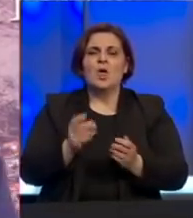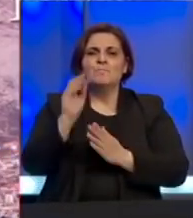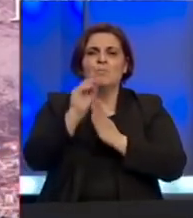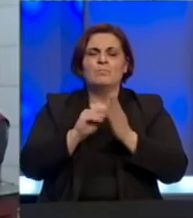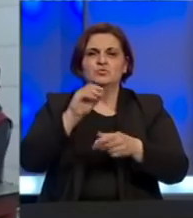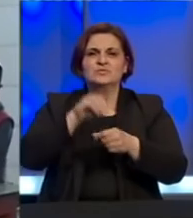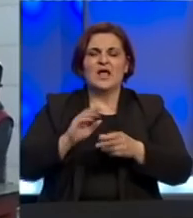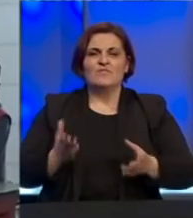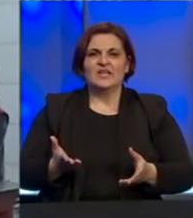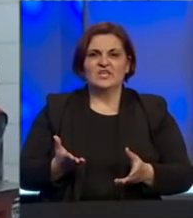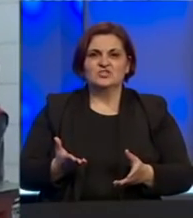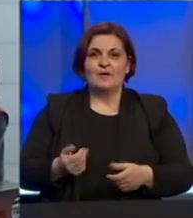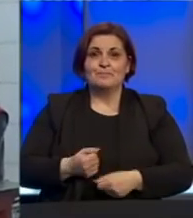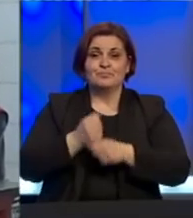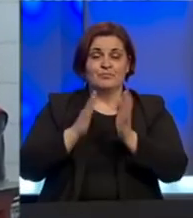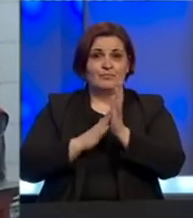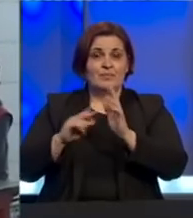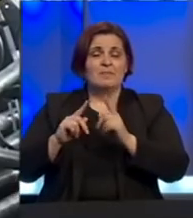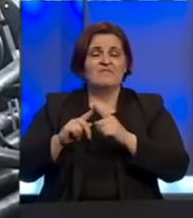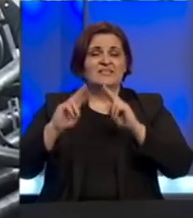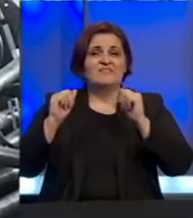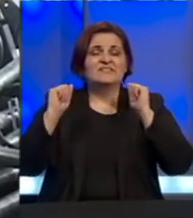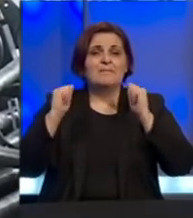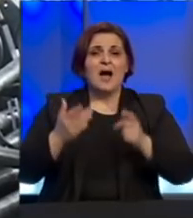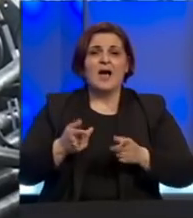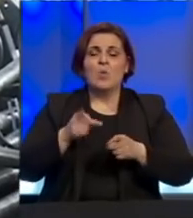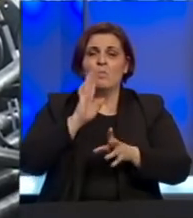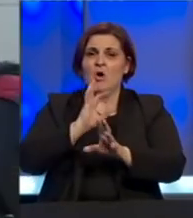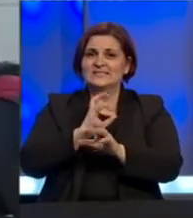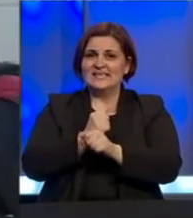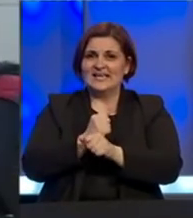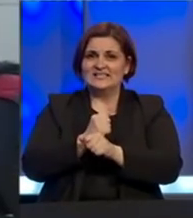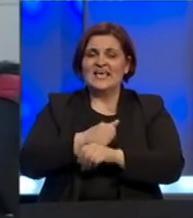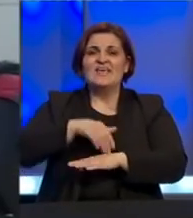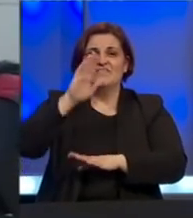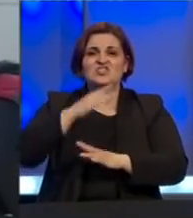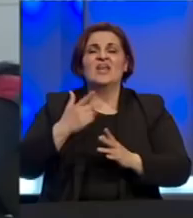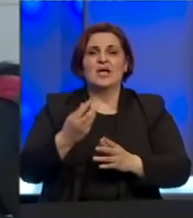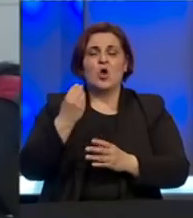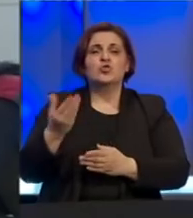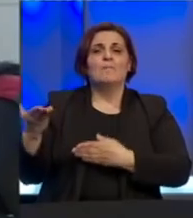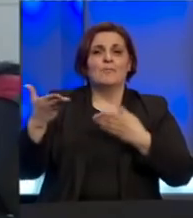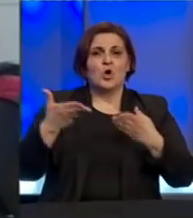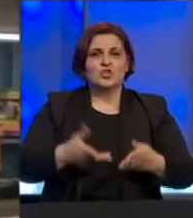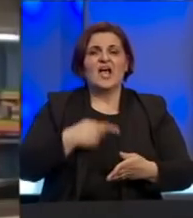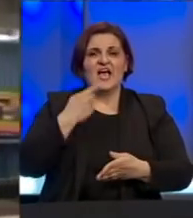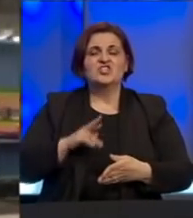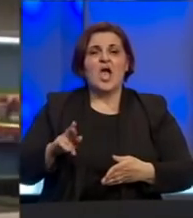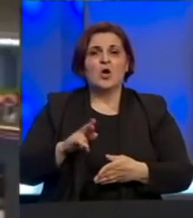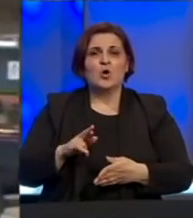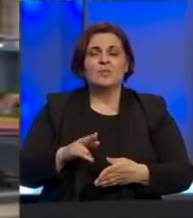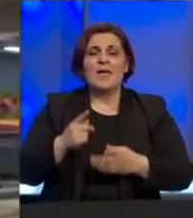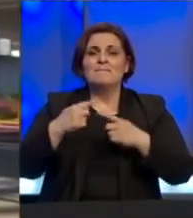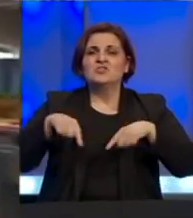stanovništva. Podrška MMF-a i svjetske banke u ovom trenutku Bosni i Hercegovini je i više nego dobrodošla, smatraju ekonomisti. Bez